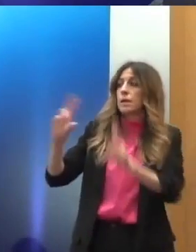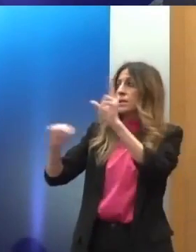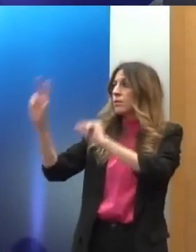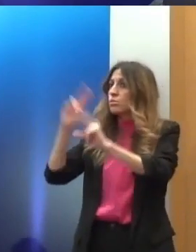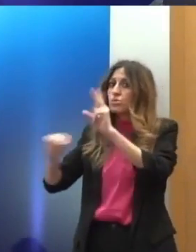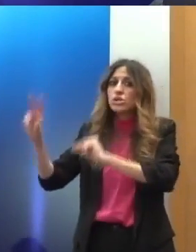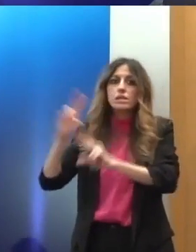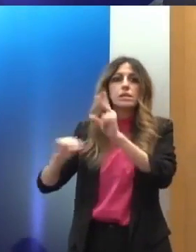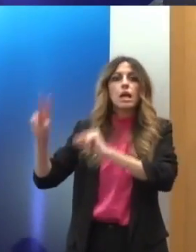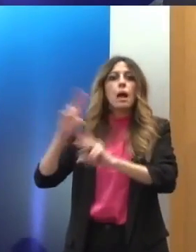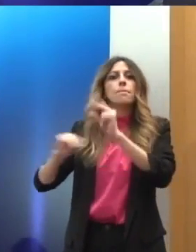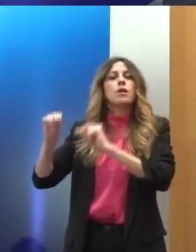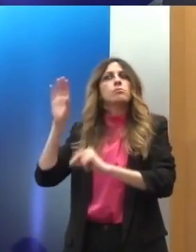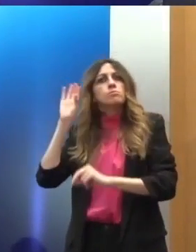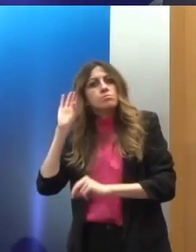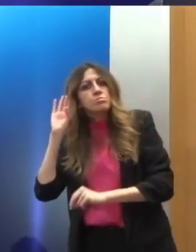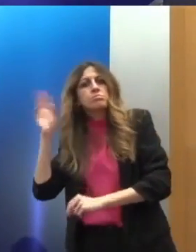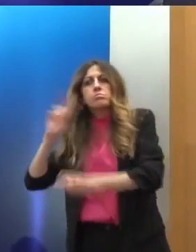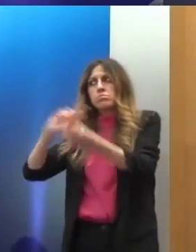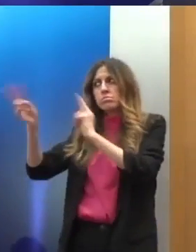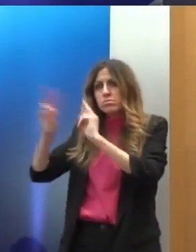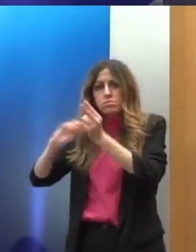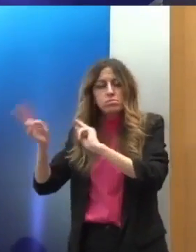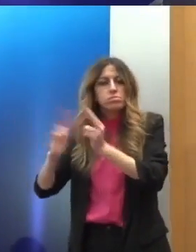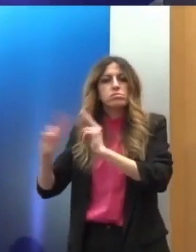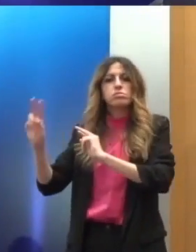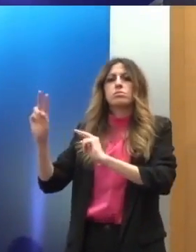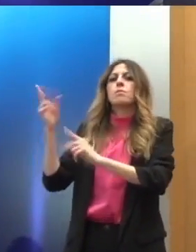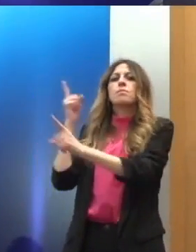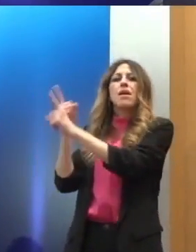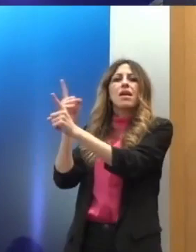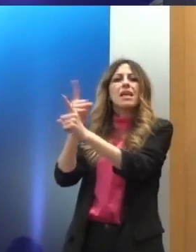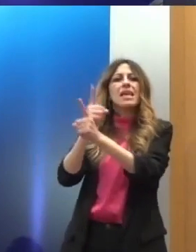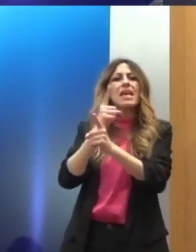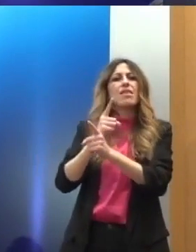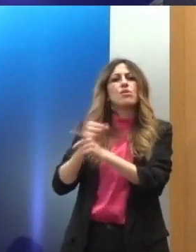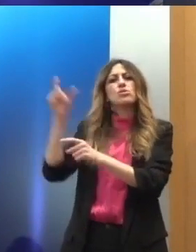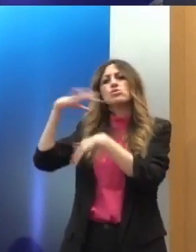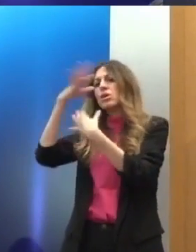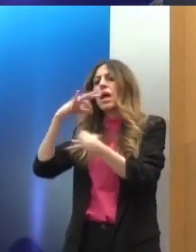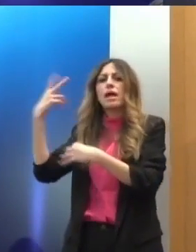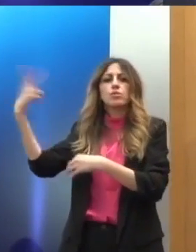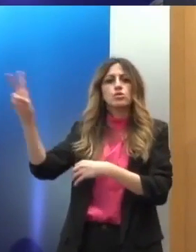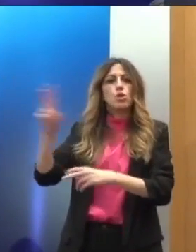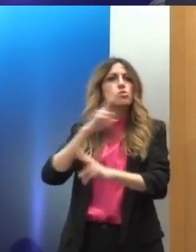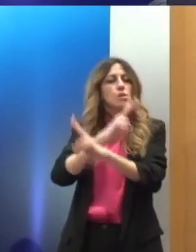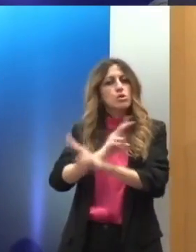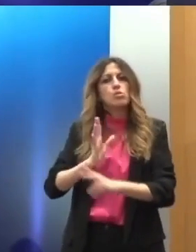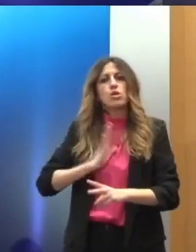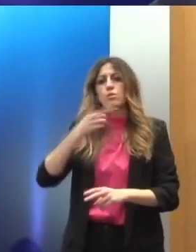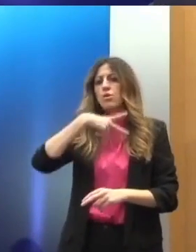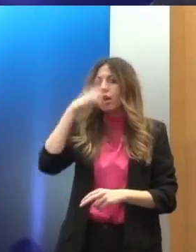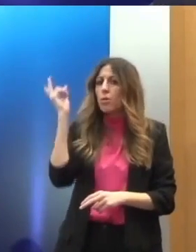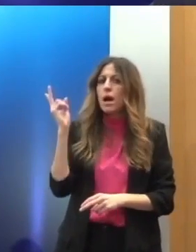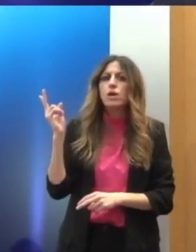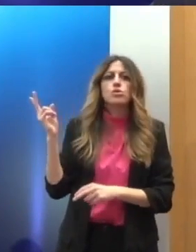συνδιαλεγόμαστε με τους ειδικούς απεσταλμένους, με τους επιτρόπους ανθρωπίνων δικαιωμάτων,